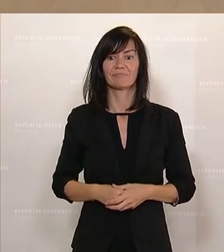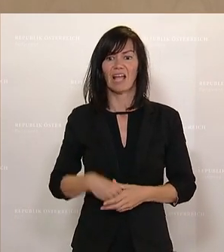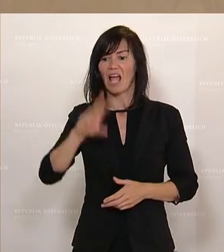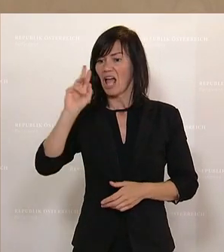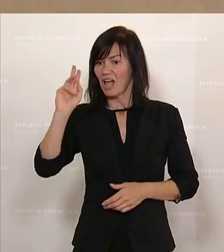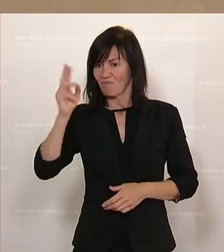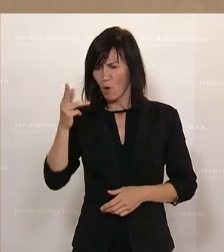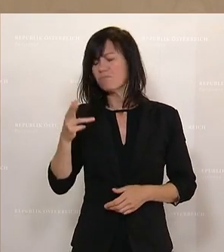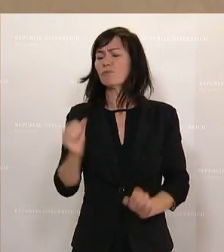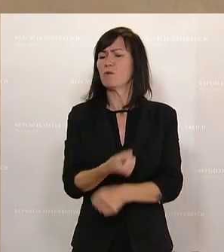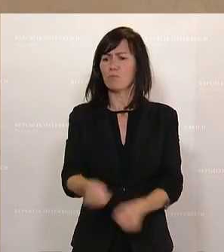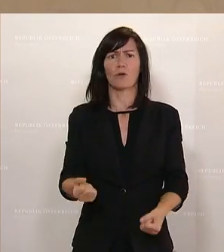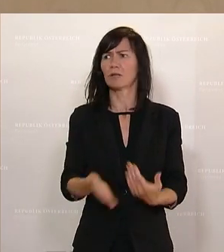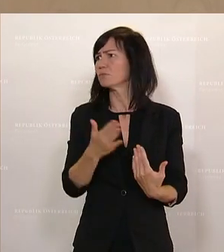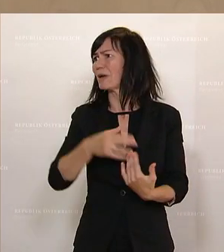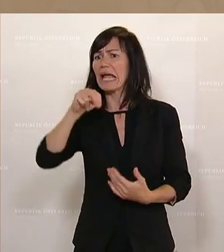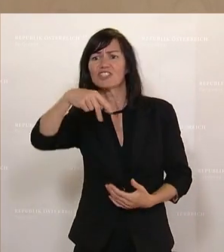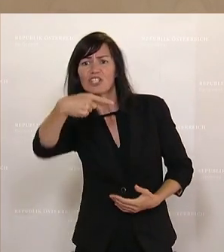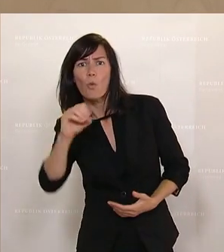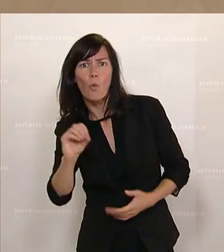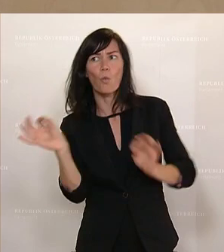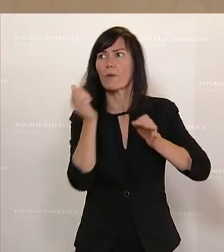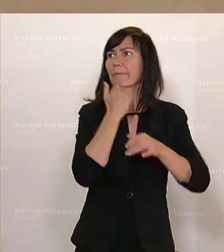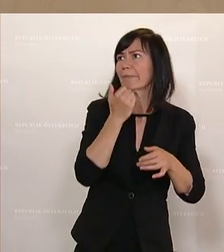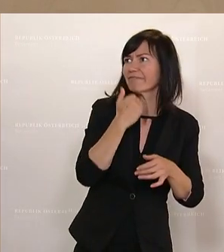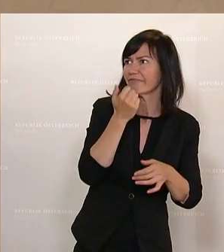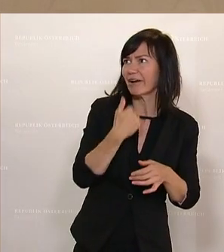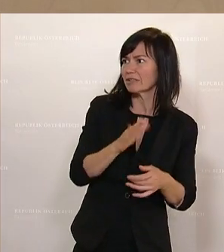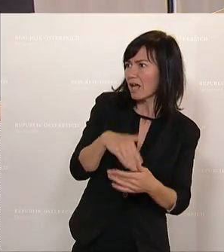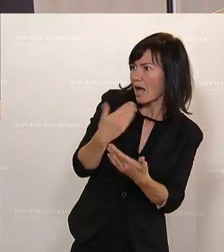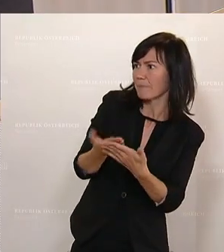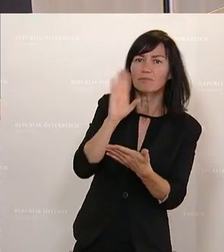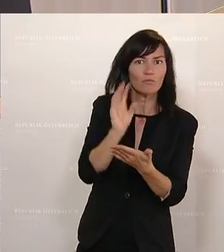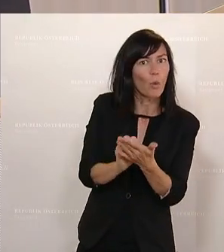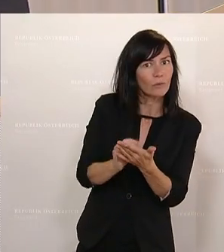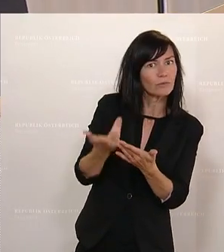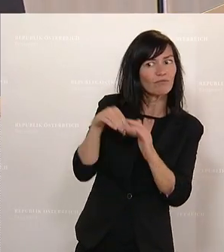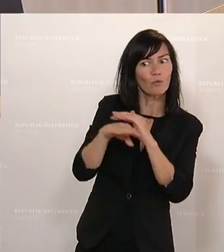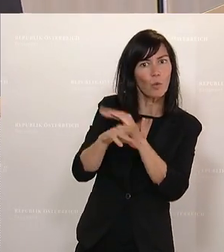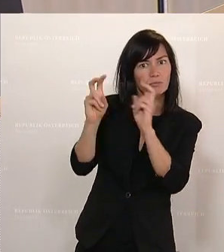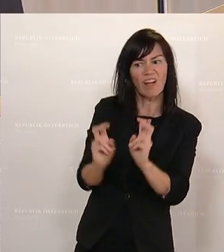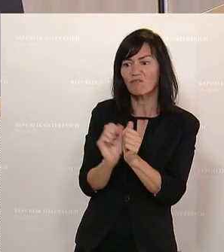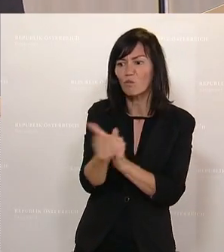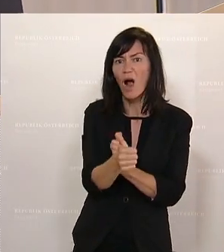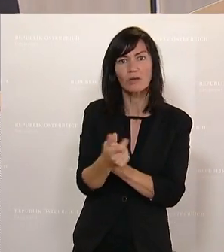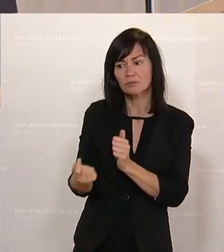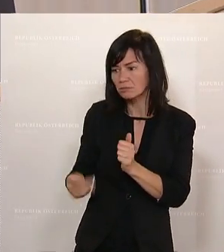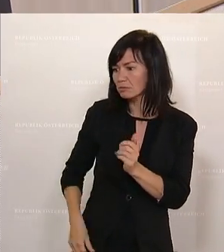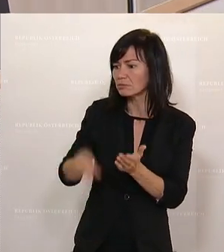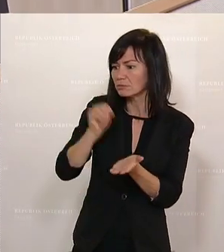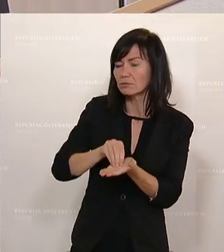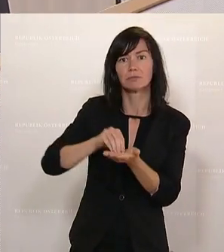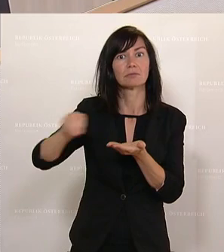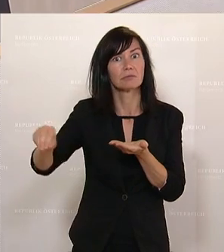vor allen Dingen, dass NGOs und dass viele Private in Vorleistung treten müssen